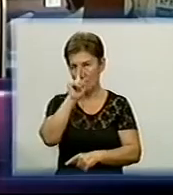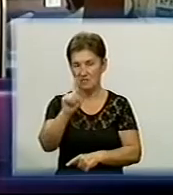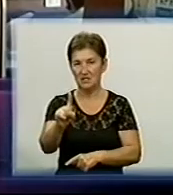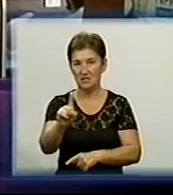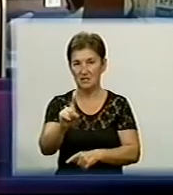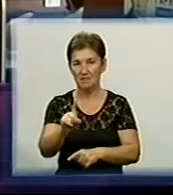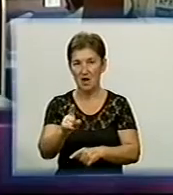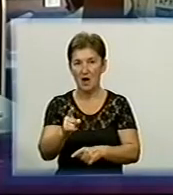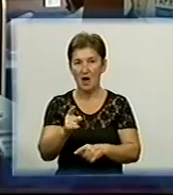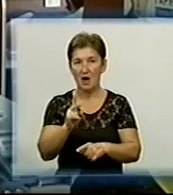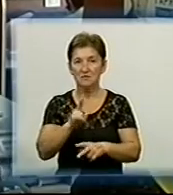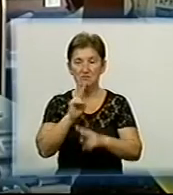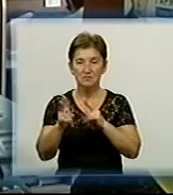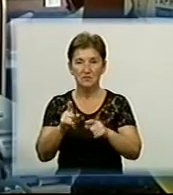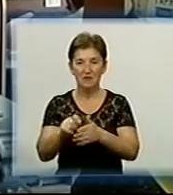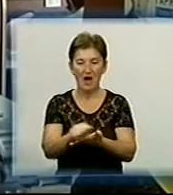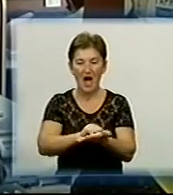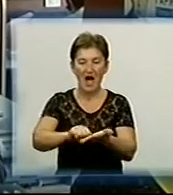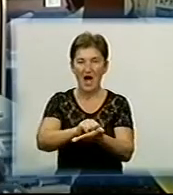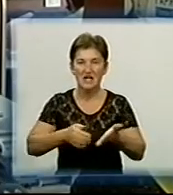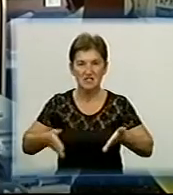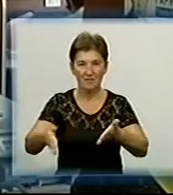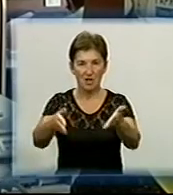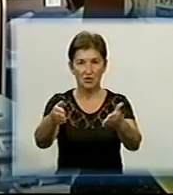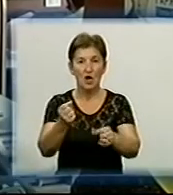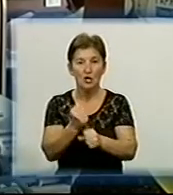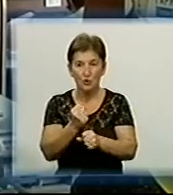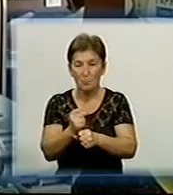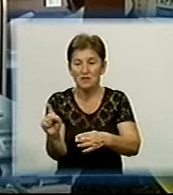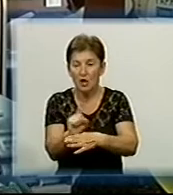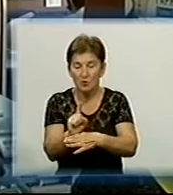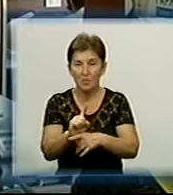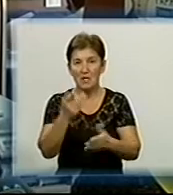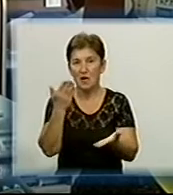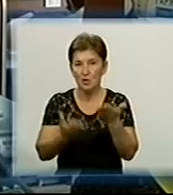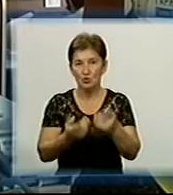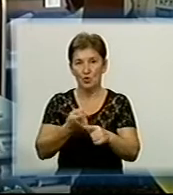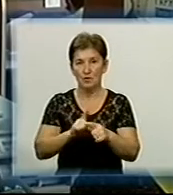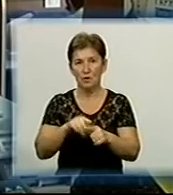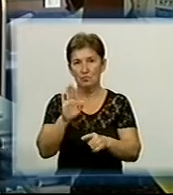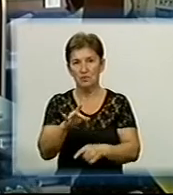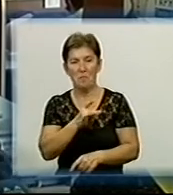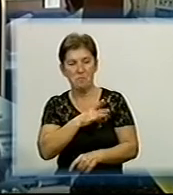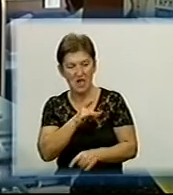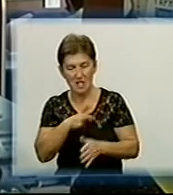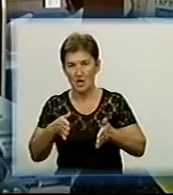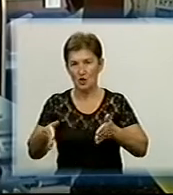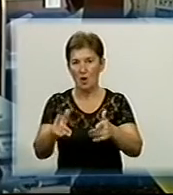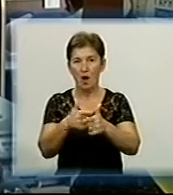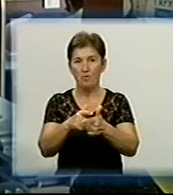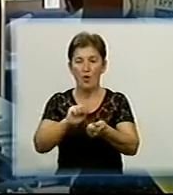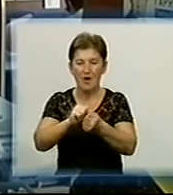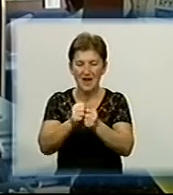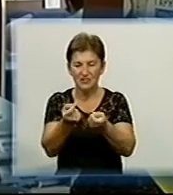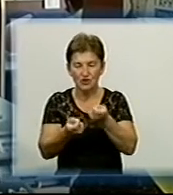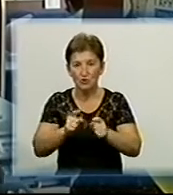не кажуть, зробіть нам асфальт, вони кажуть, принаймні, зробіть нормально, щоб ми, навіть якщо це буде біла дорога, або просто відсипана щернем, щоб